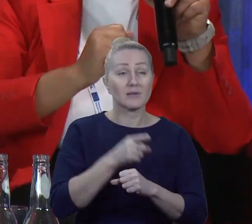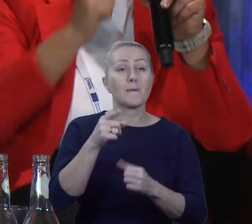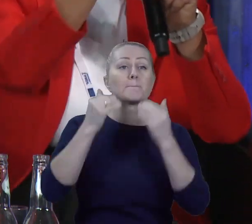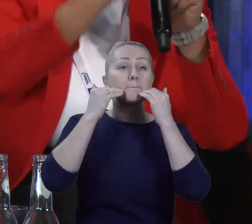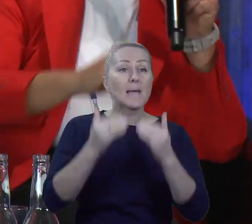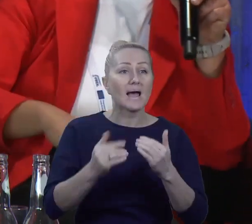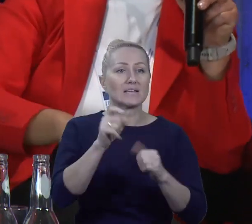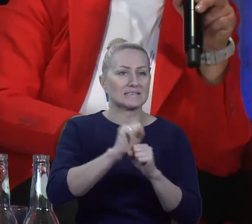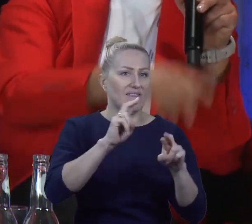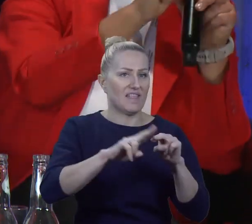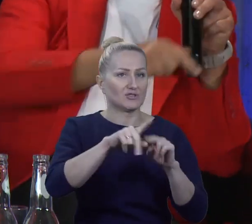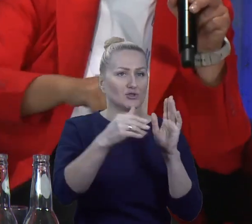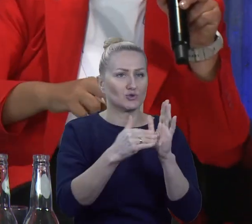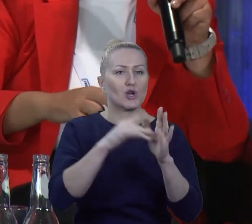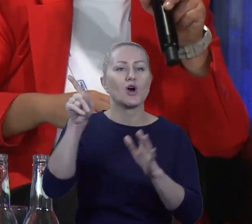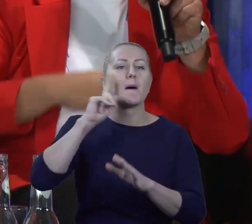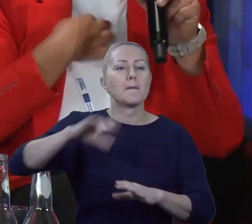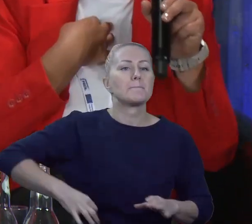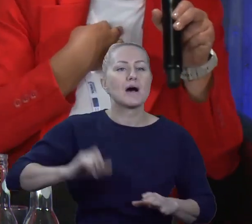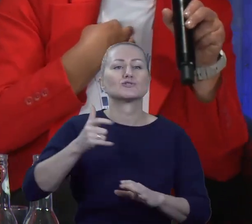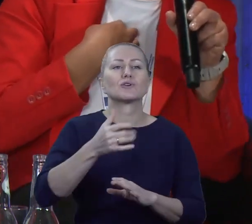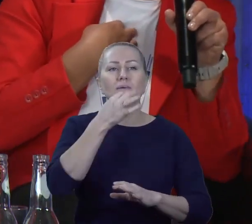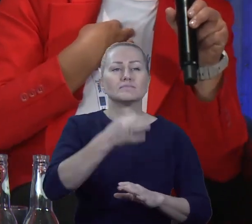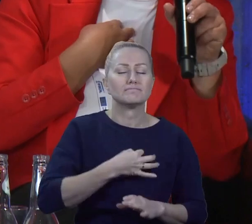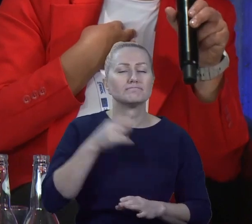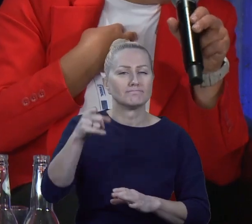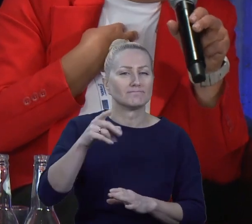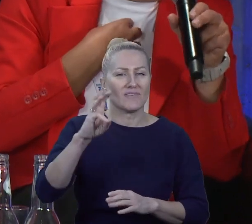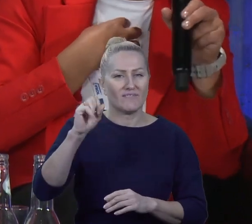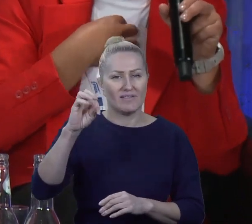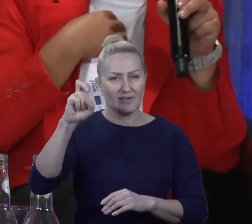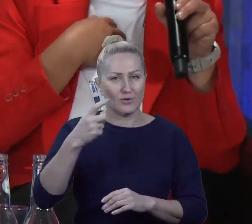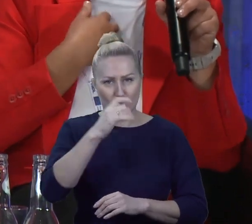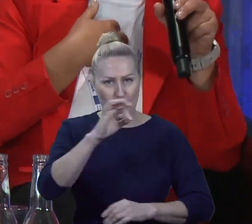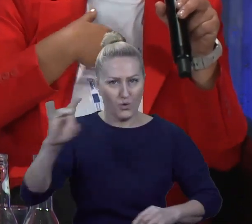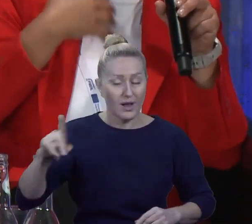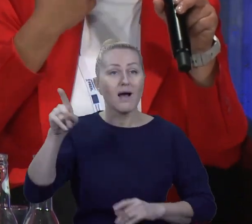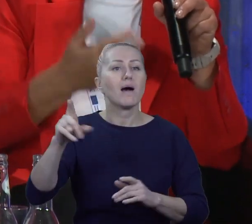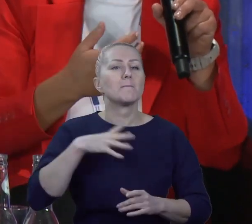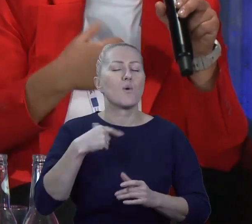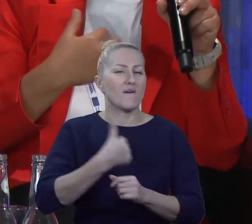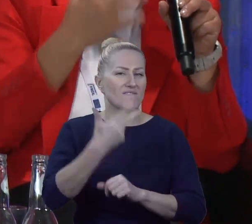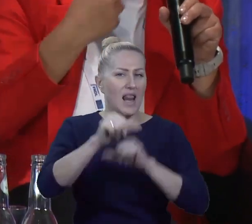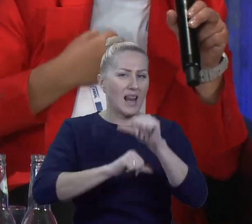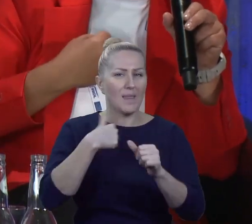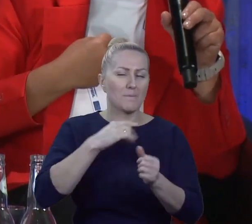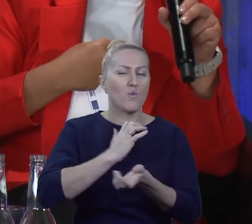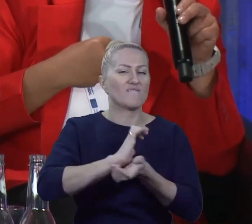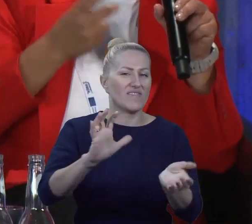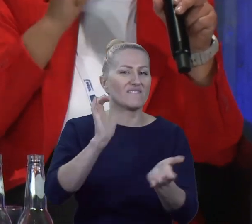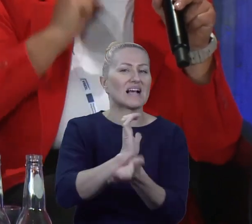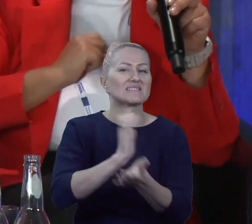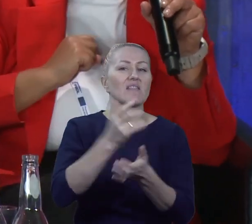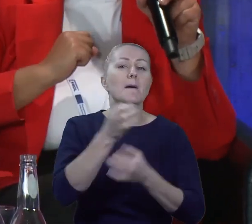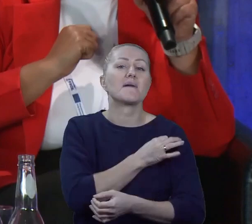to jest to narzędzie. Jeśli chodzi o pana z WatchDoga, ja akurat przez wiele lat byłam wydawcą gazety prywatnej i wiem, jaki jest